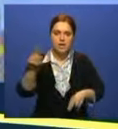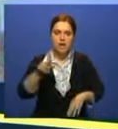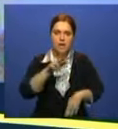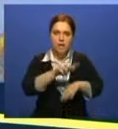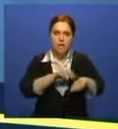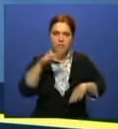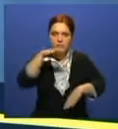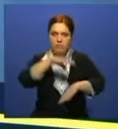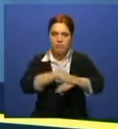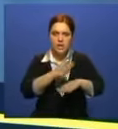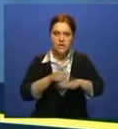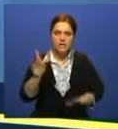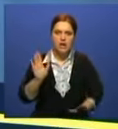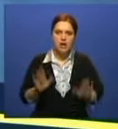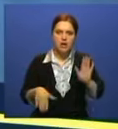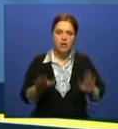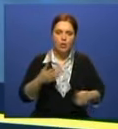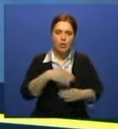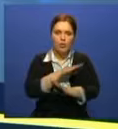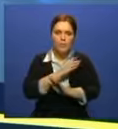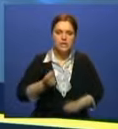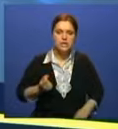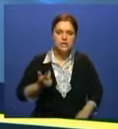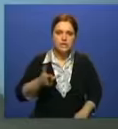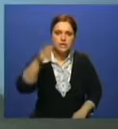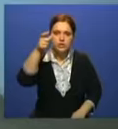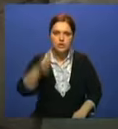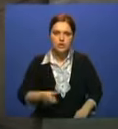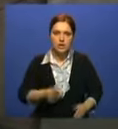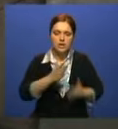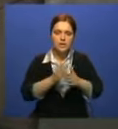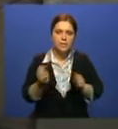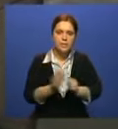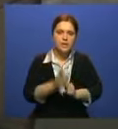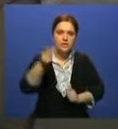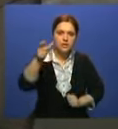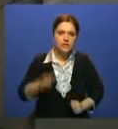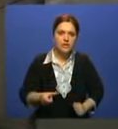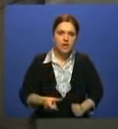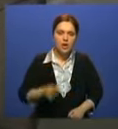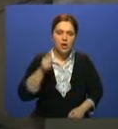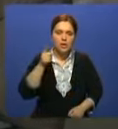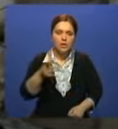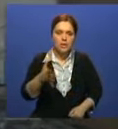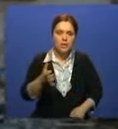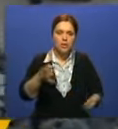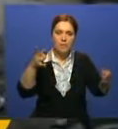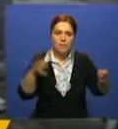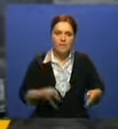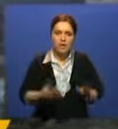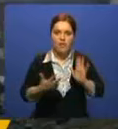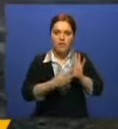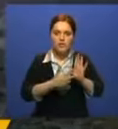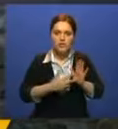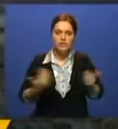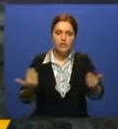халатности, повлекшей смерть нескольких человек. Жертвами стихии стали, по последним данным, 15 человек. Около полутысячи